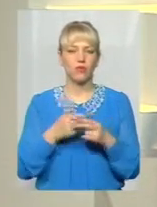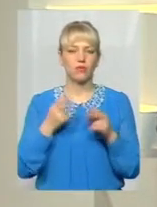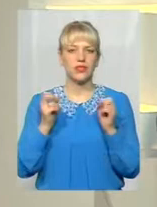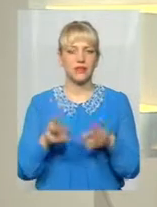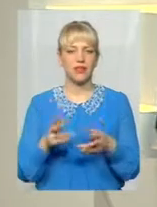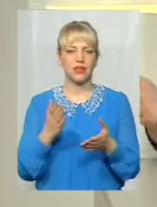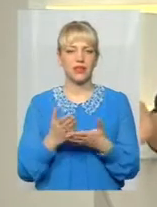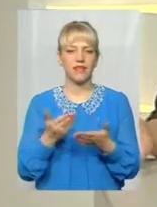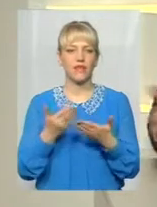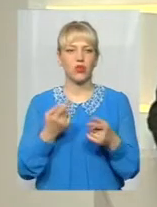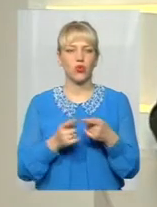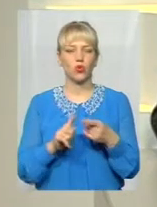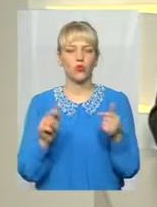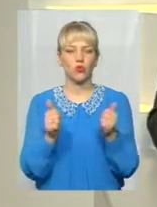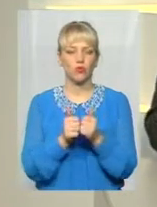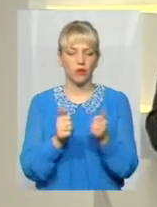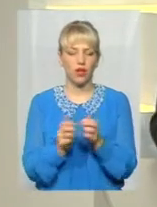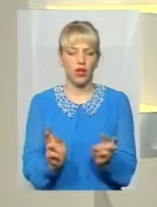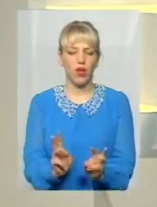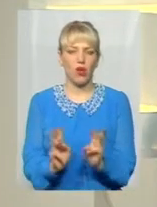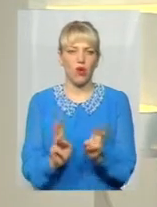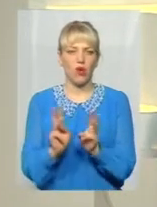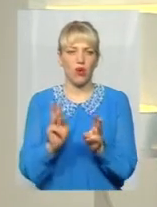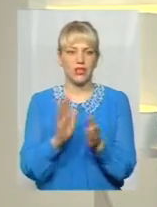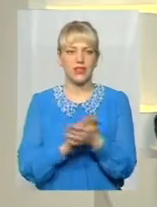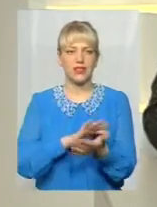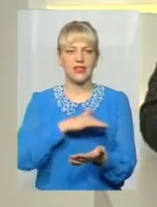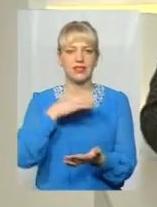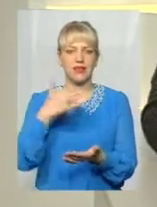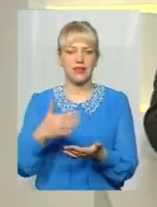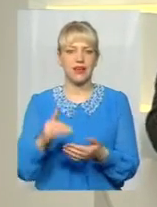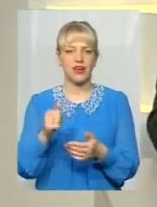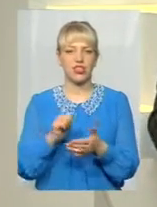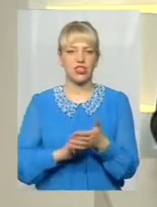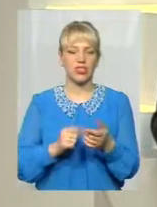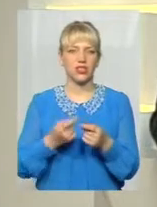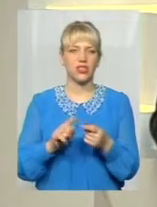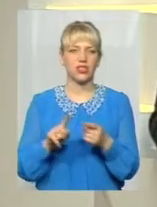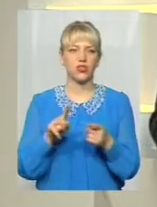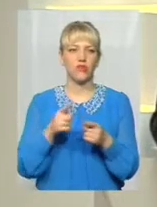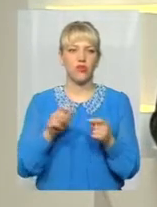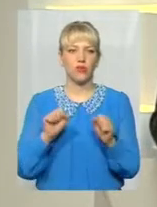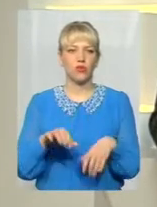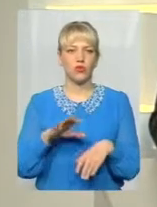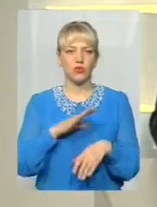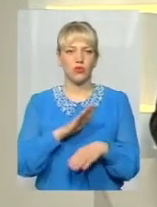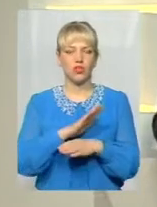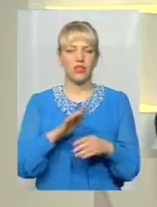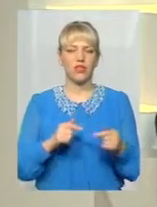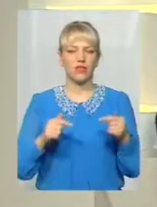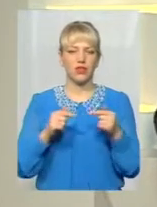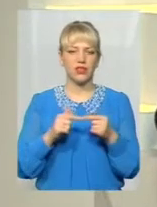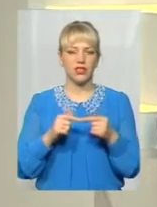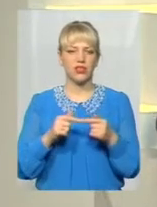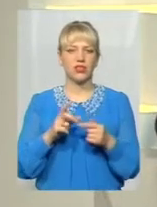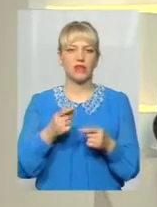просто від того, що поряд горить сміття, і ще через те, що воно може бути ще й невизначено по складу. Про